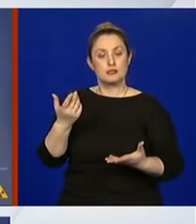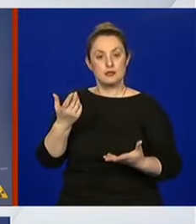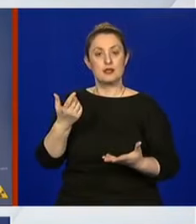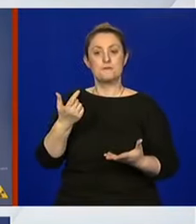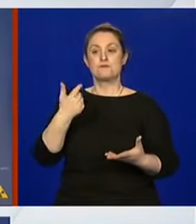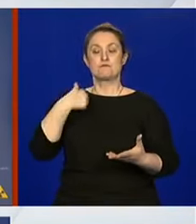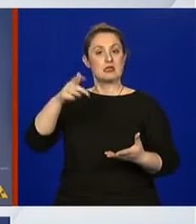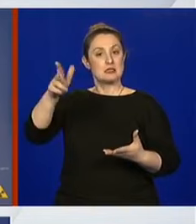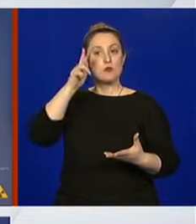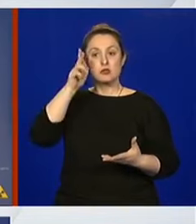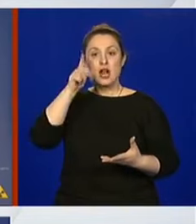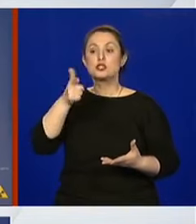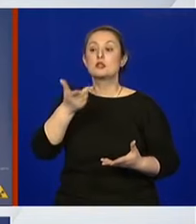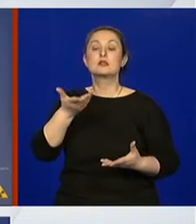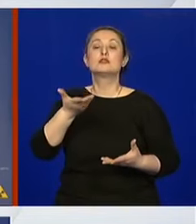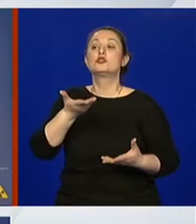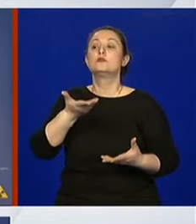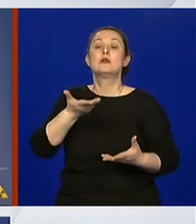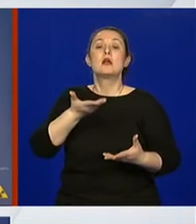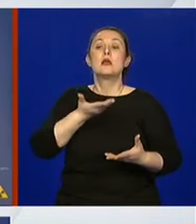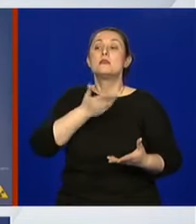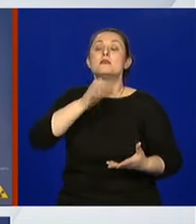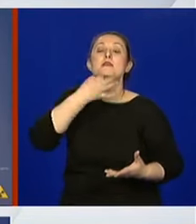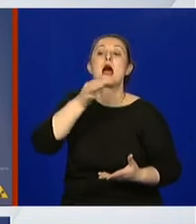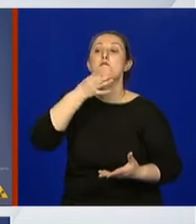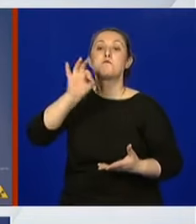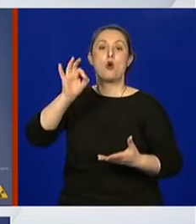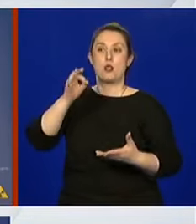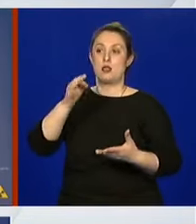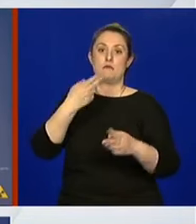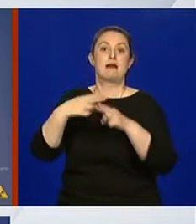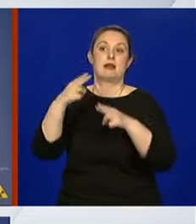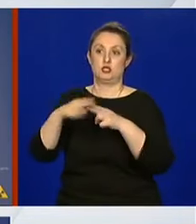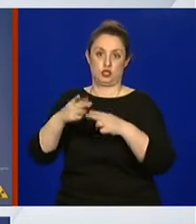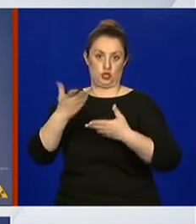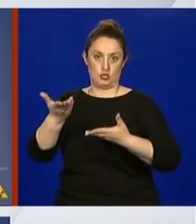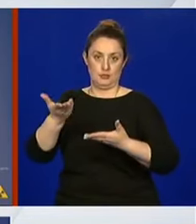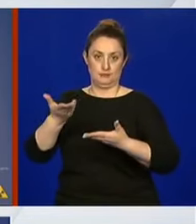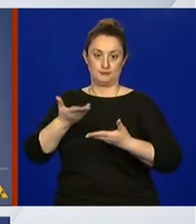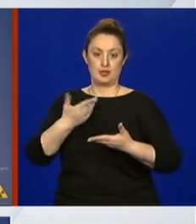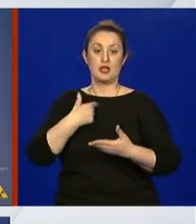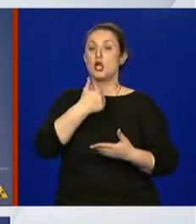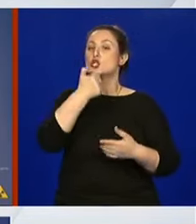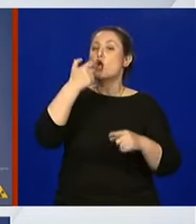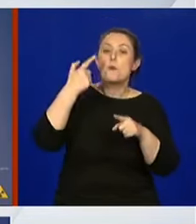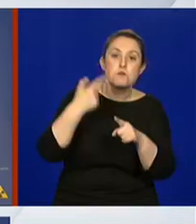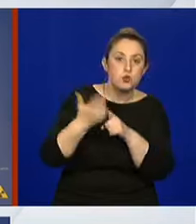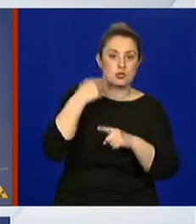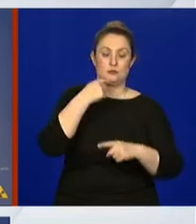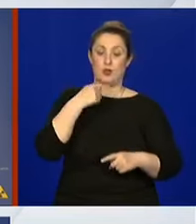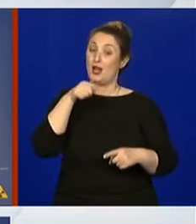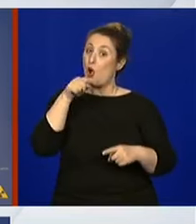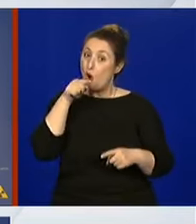polučiti najbolji mogući odgovor u datom trenutku. Dakle, kao što smo stotinu puta rekli, nov je virus, nova je bolest,